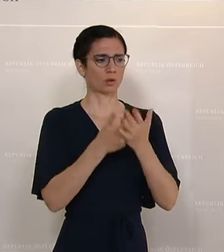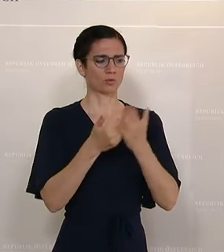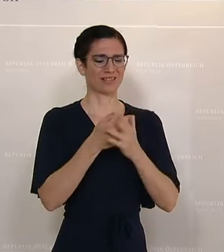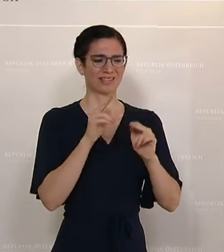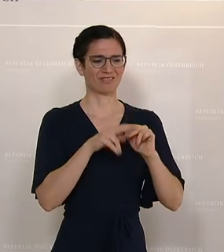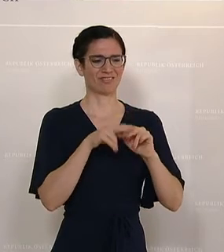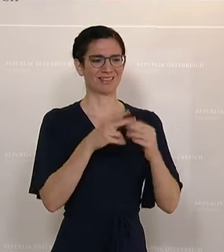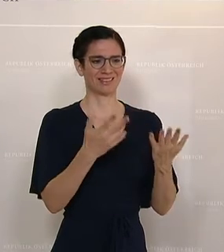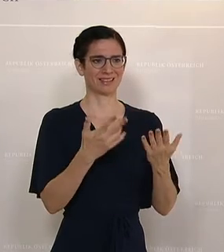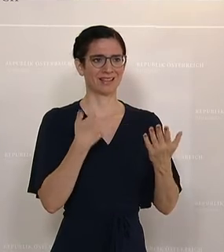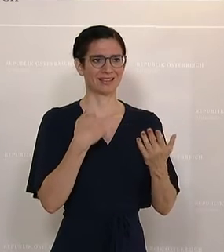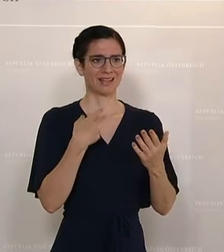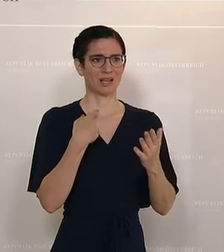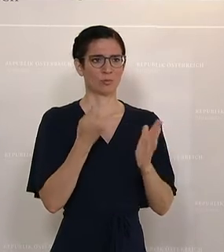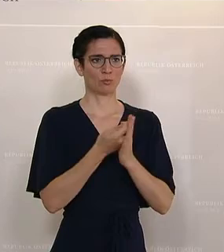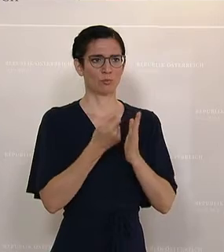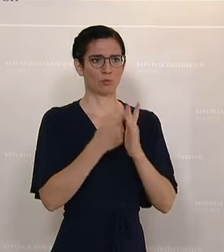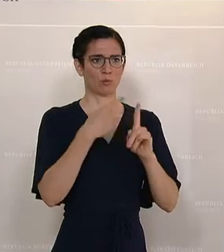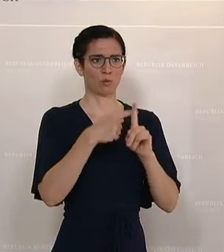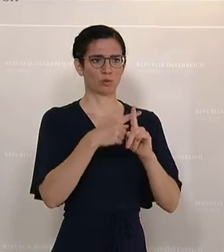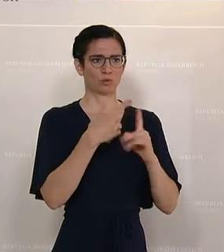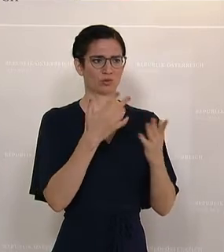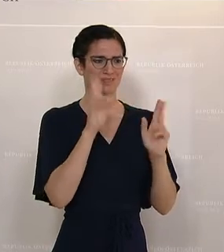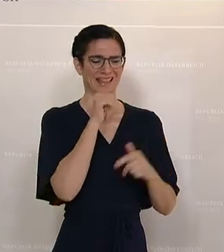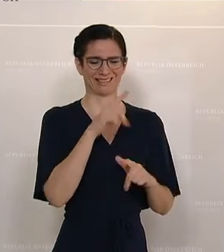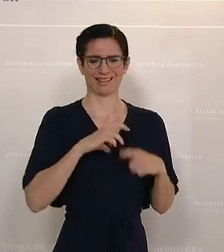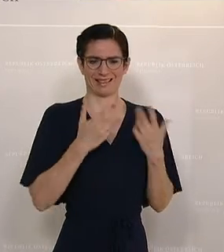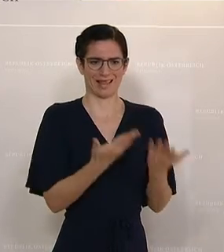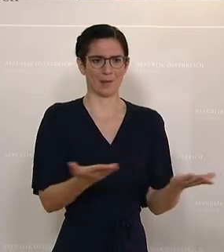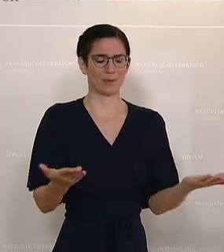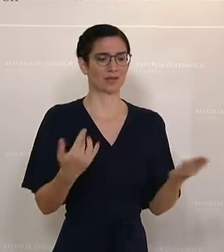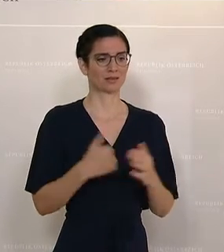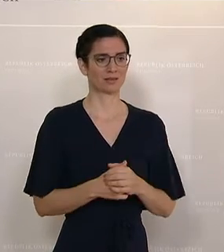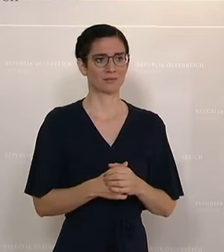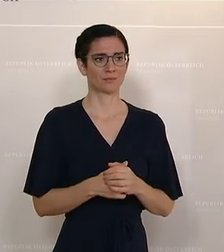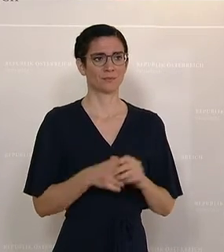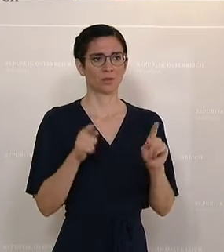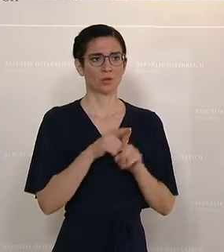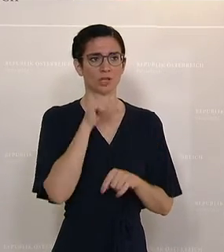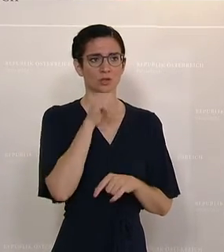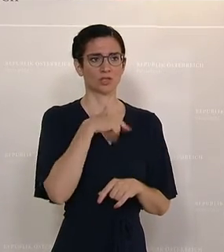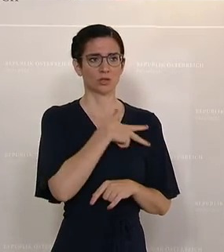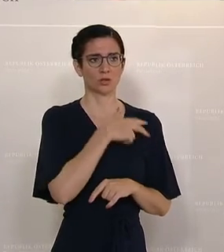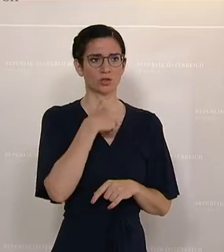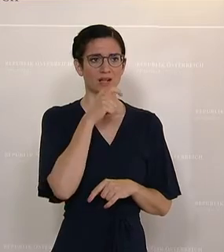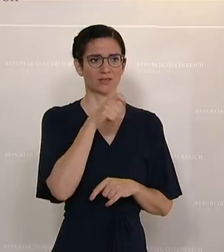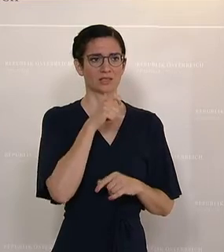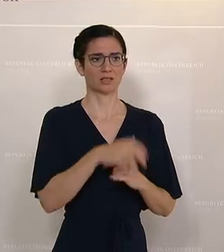vorübergehend bezahlte Ausbildungsbonus, von dem kann man nicht leben und man ist auch nicht sozial versichert.